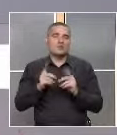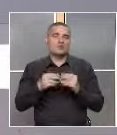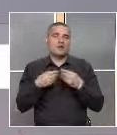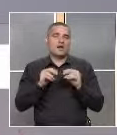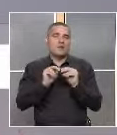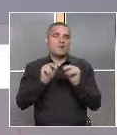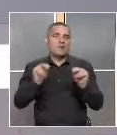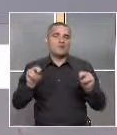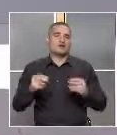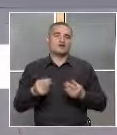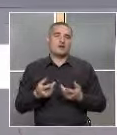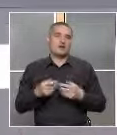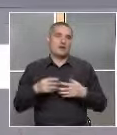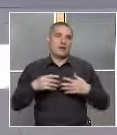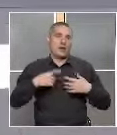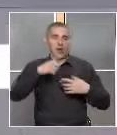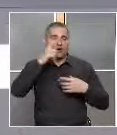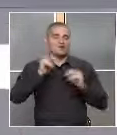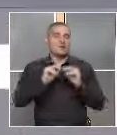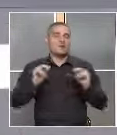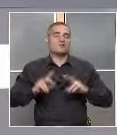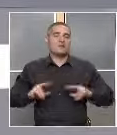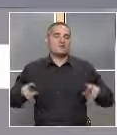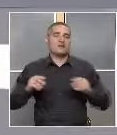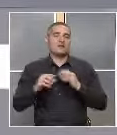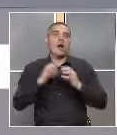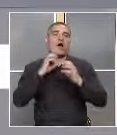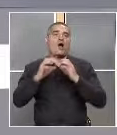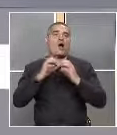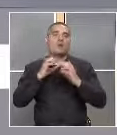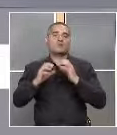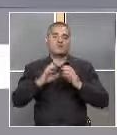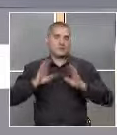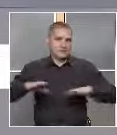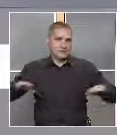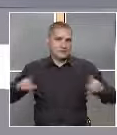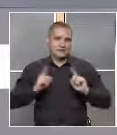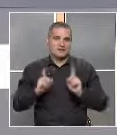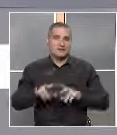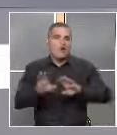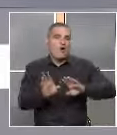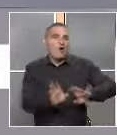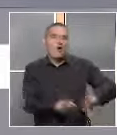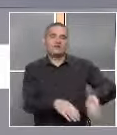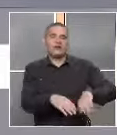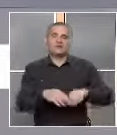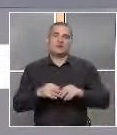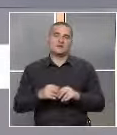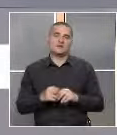да използват? Мам препоръчвам горещо на родителите да общуват с децата си, да не ги оставят